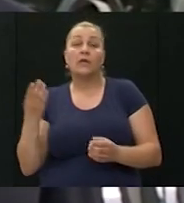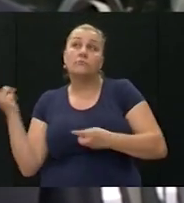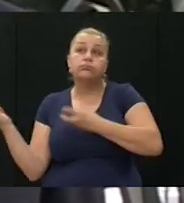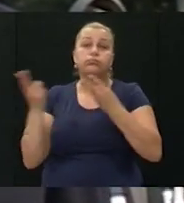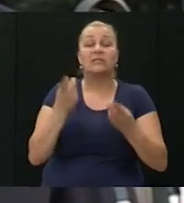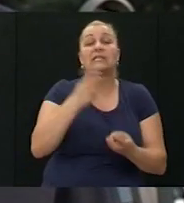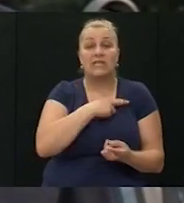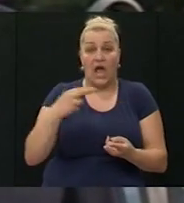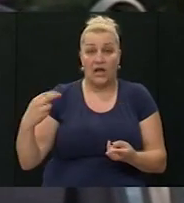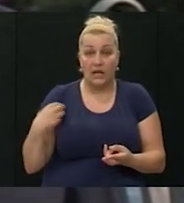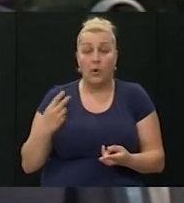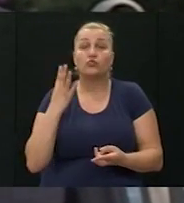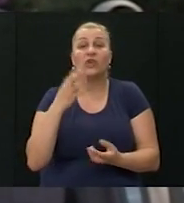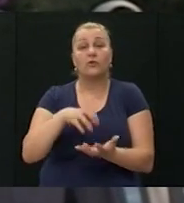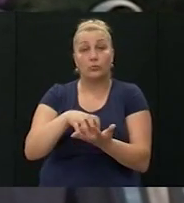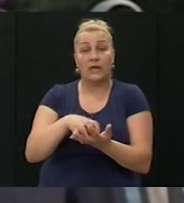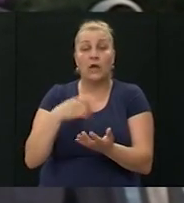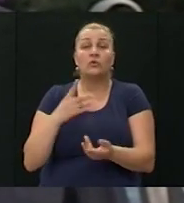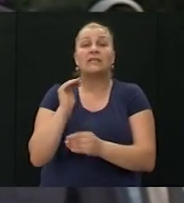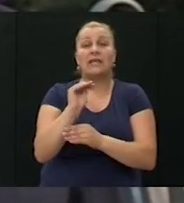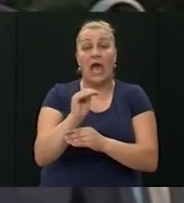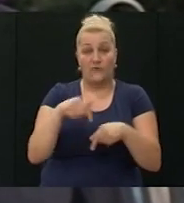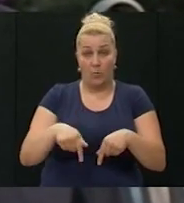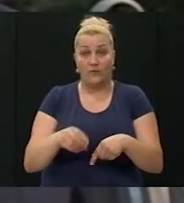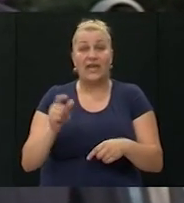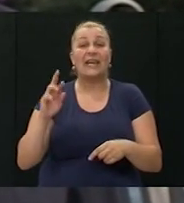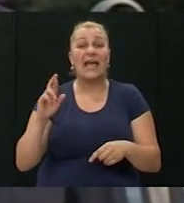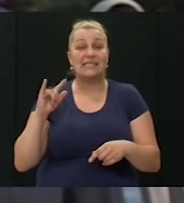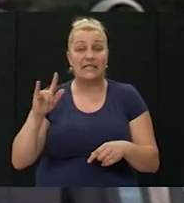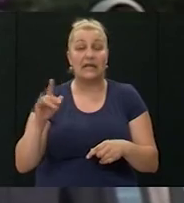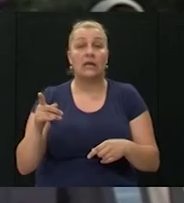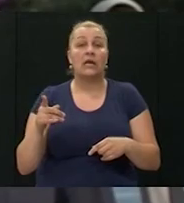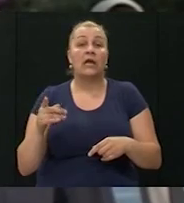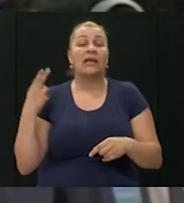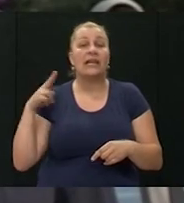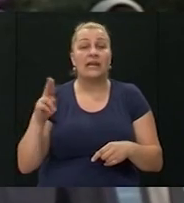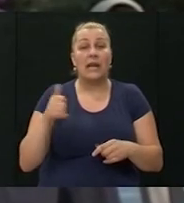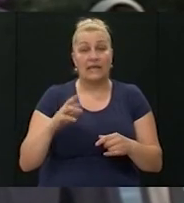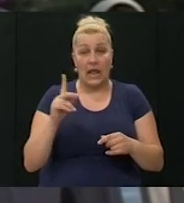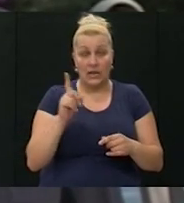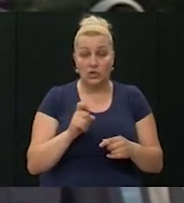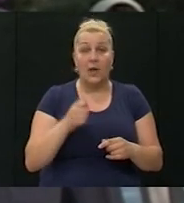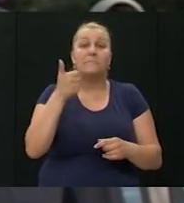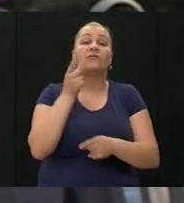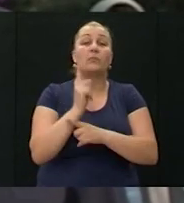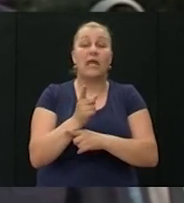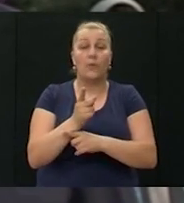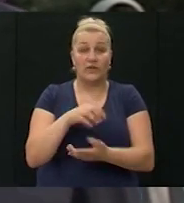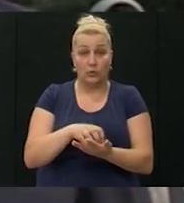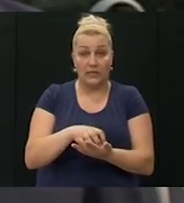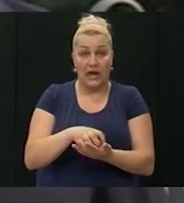iz Zagreba u četvrtu brigadu, da se javim ovdje u resniku generalu Ivi Jeliću, prvom zapojeniku brigade.